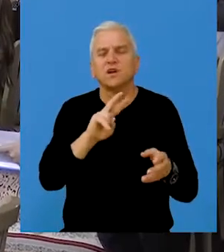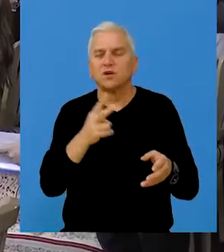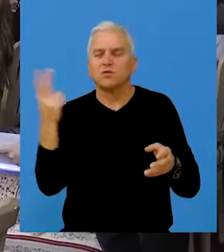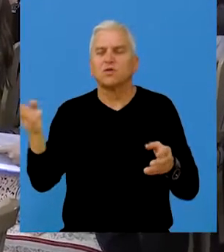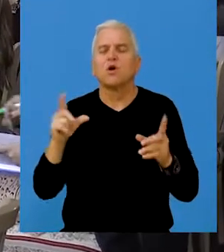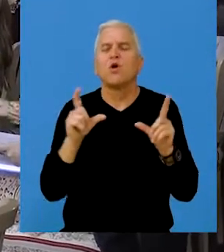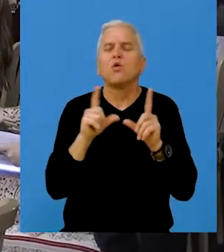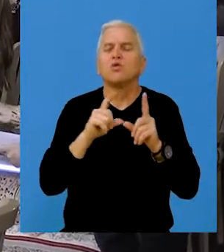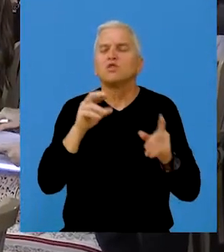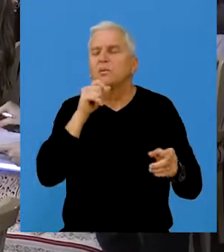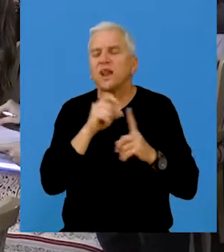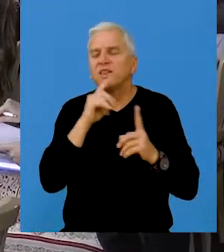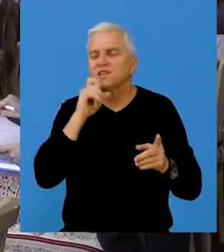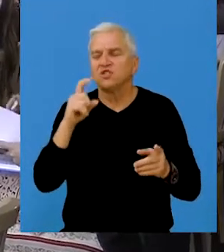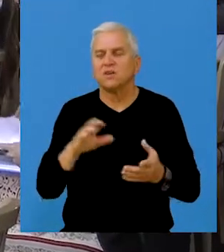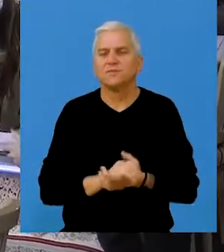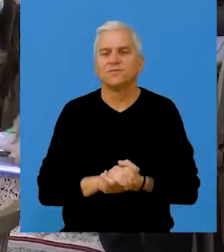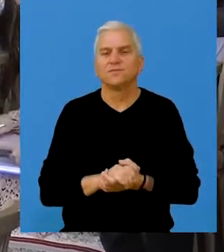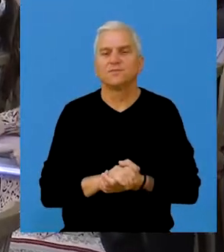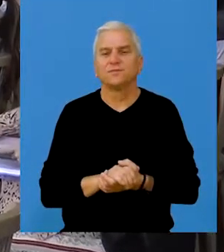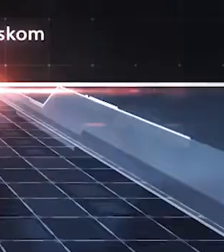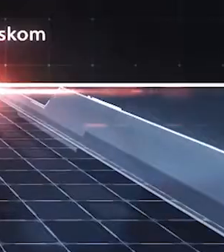ulici i druge u ulici Uroša Predića.